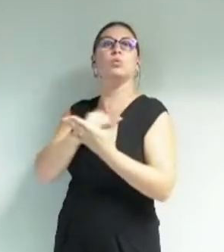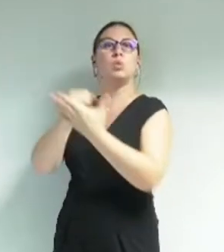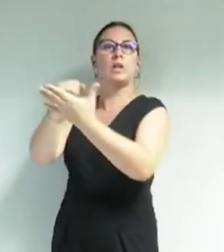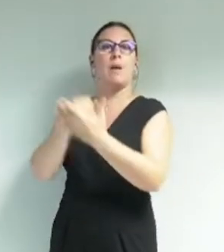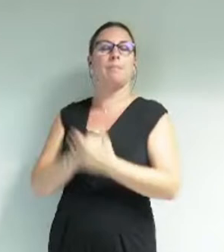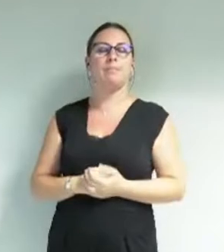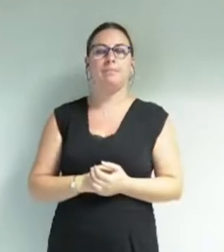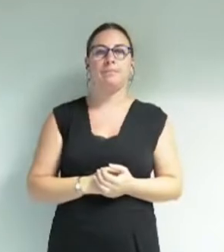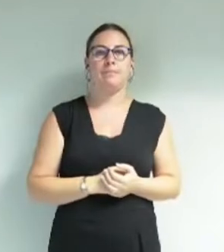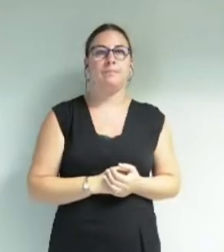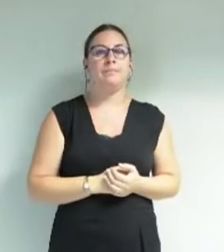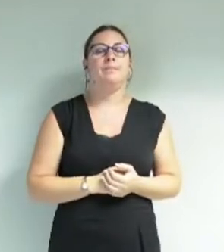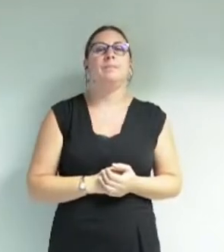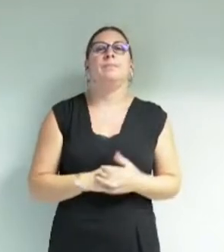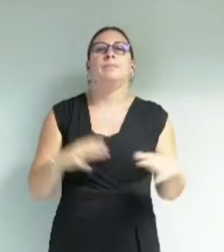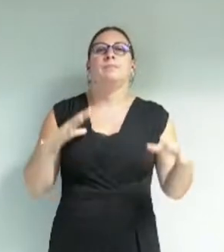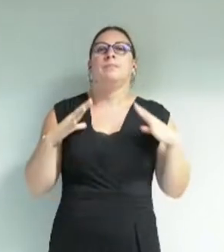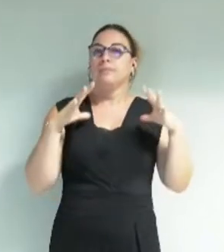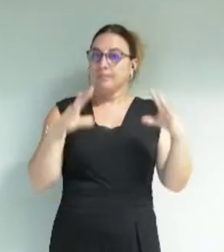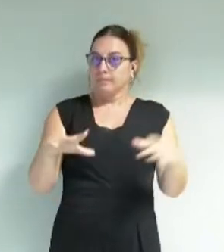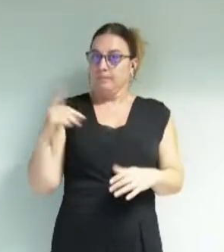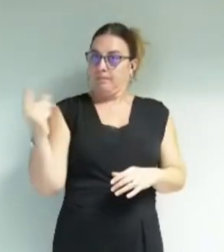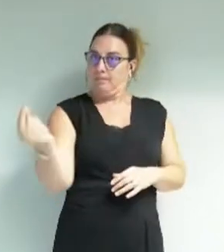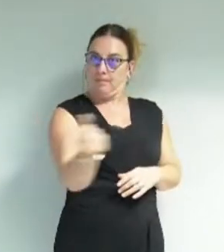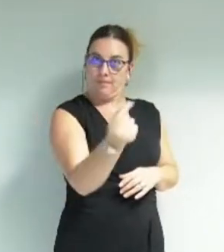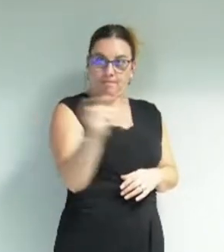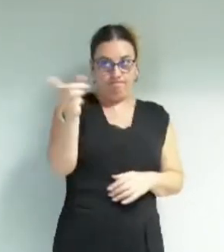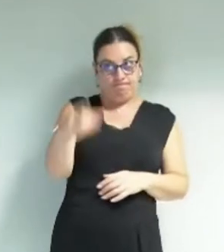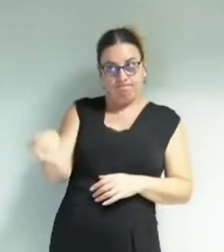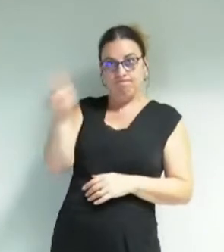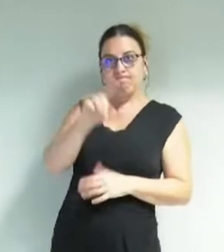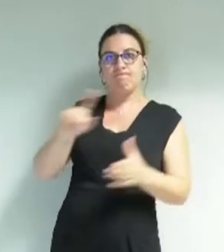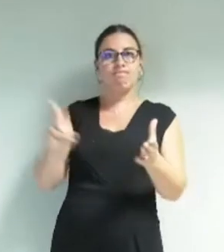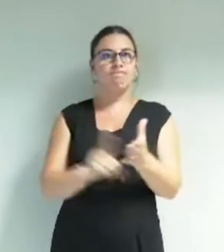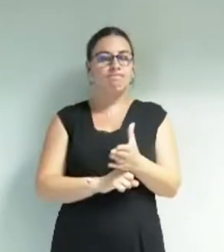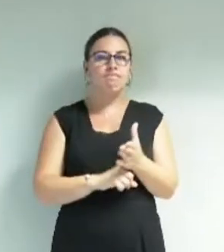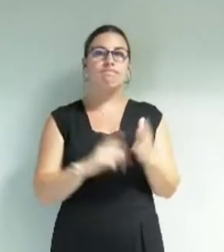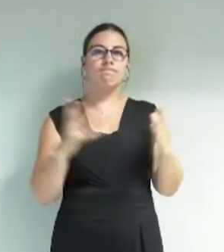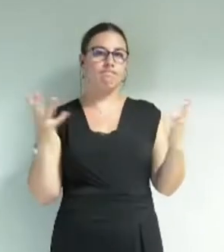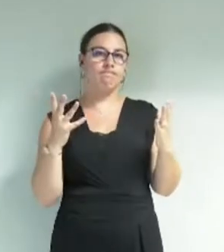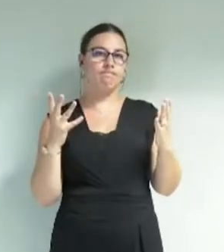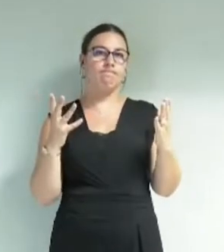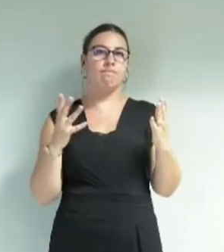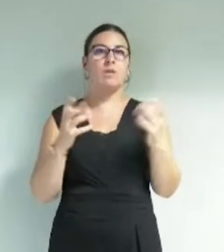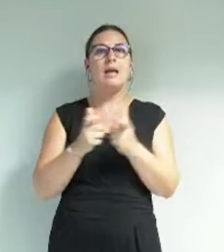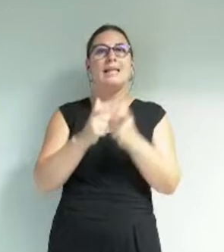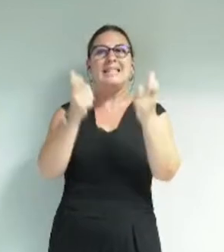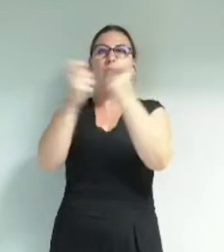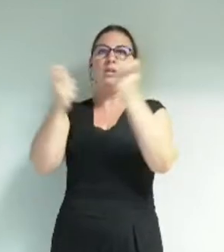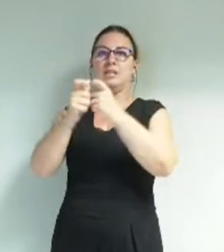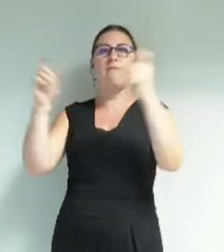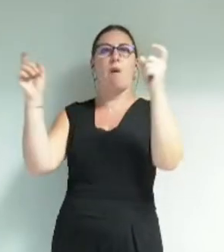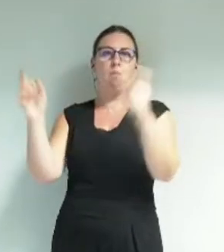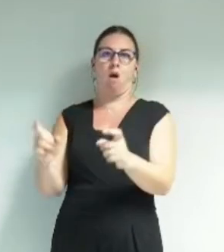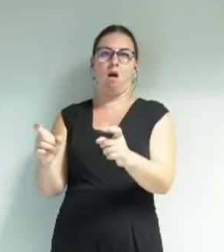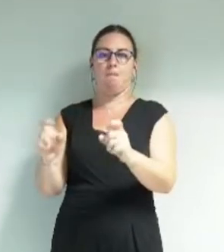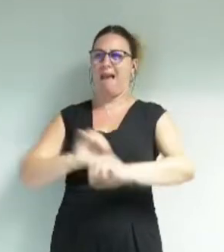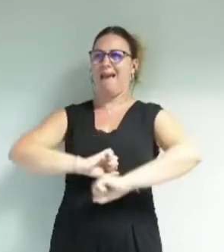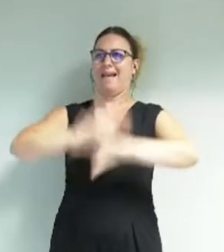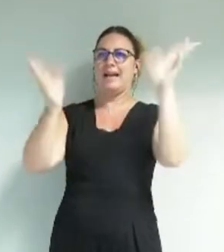Les acteurs culturels bénéficieront ainsi de dispositifs moins nombreux, plus clairs,